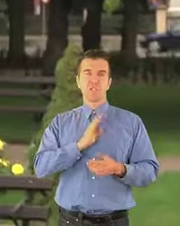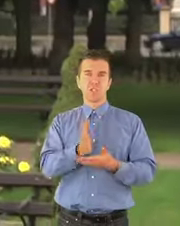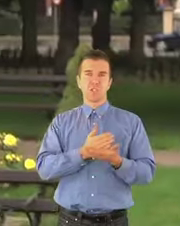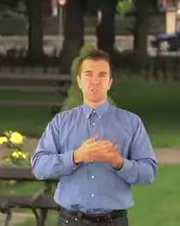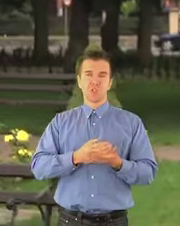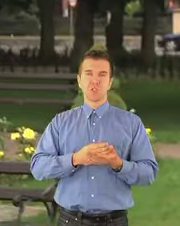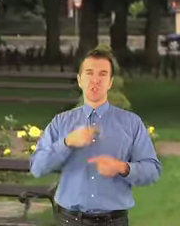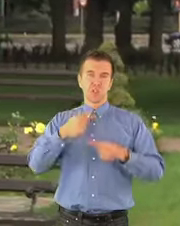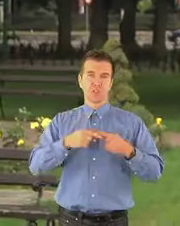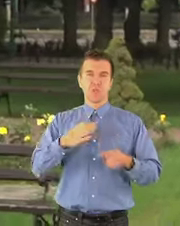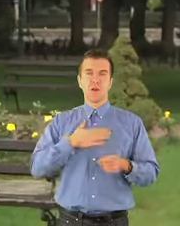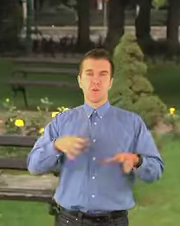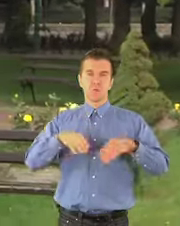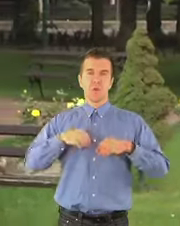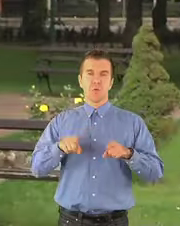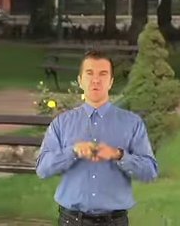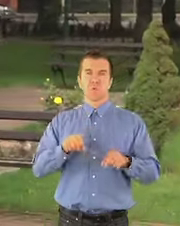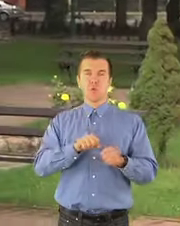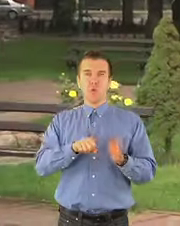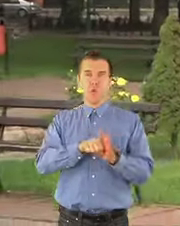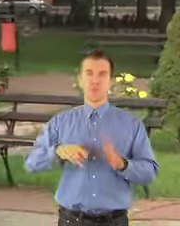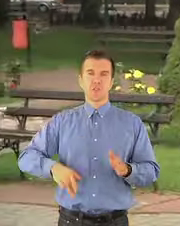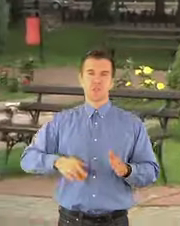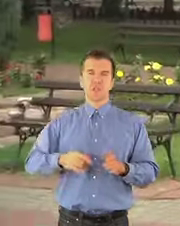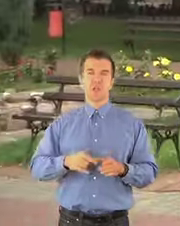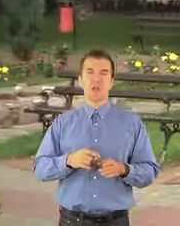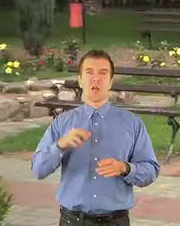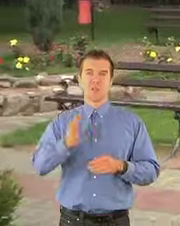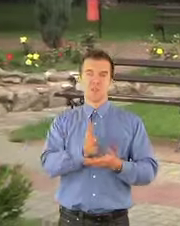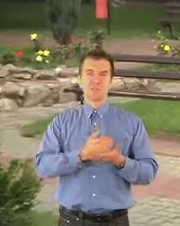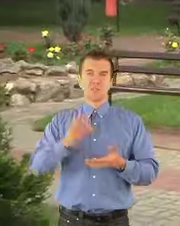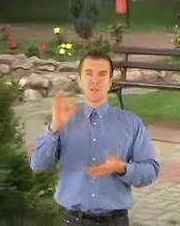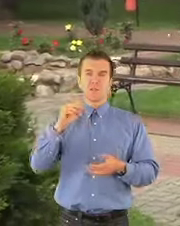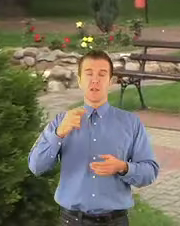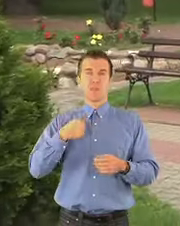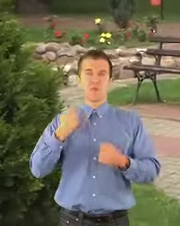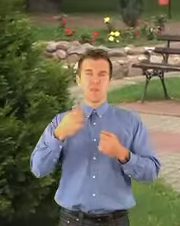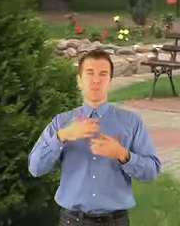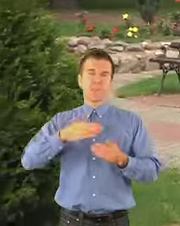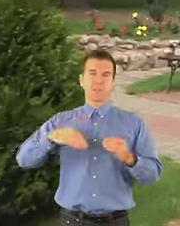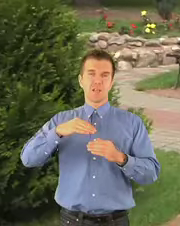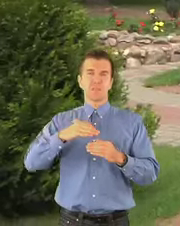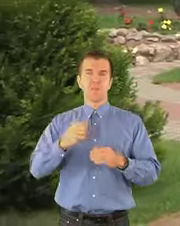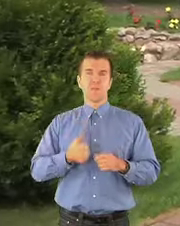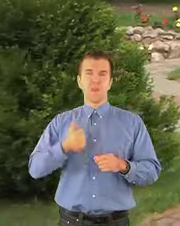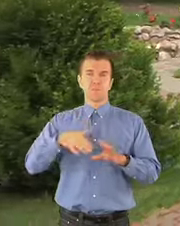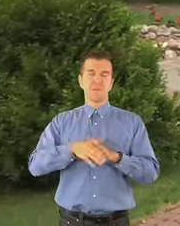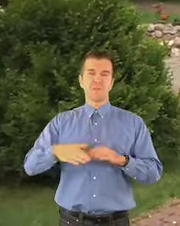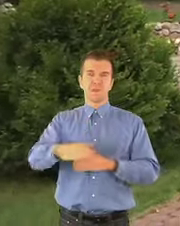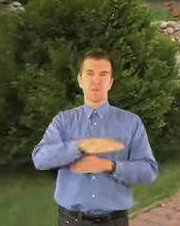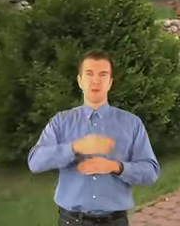On oprócz swojej dziedzicznej dzielnicy również dostawał tak zwaną dzielnicę senioralną, co czyniło go najpotężniejszym władcą w kraju.